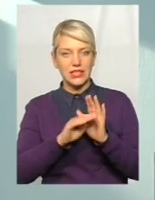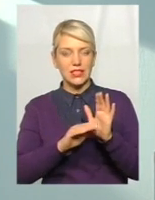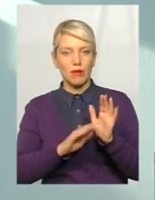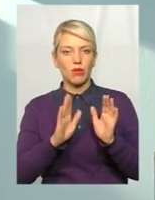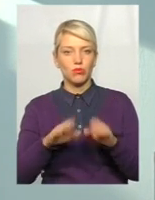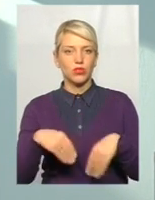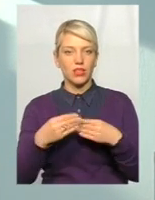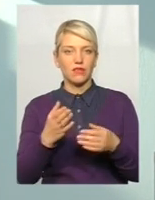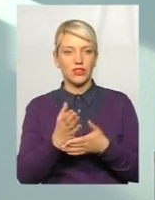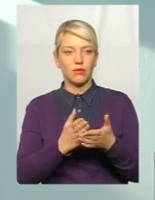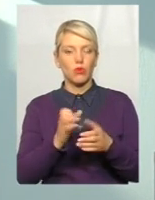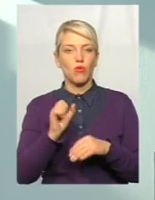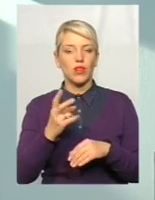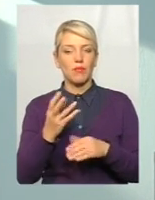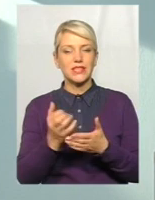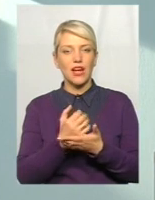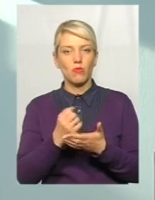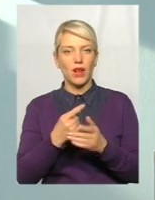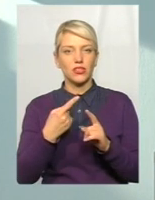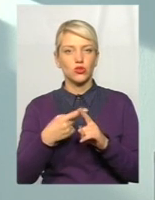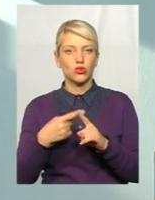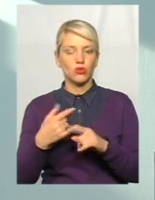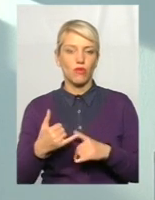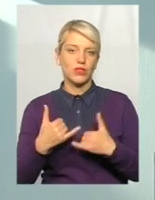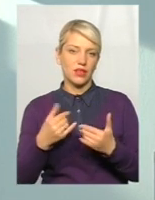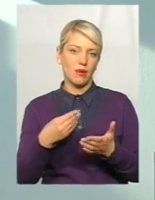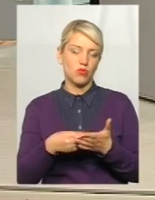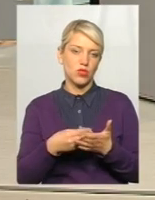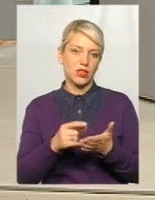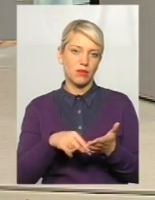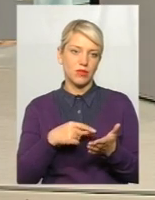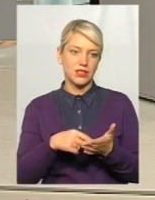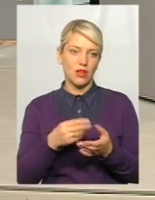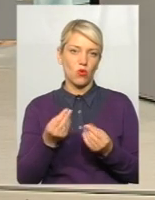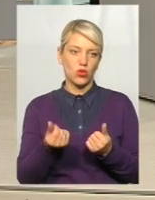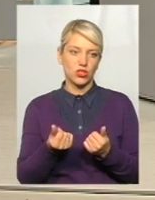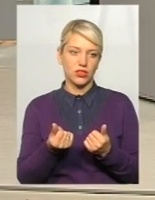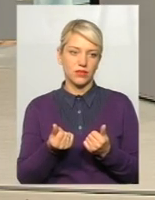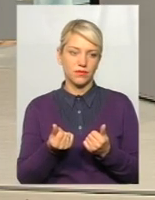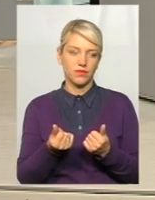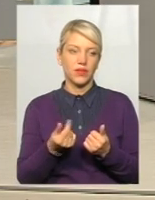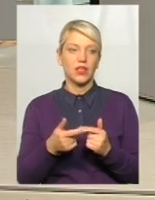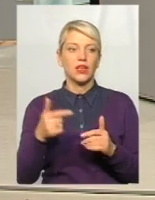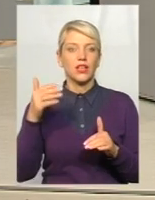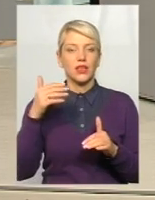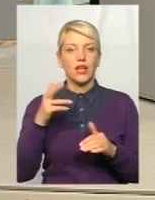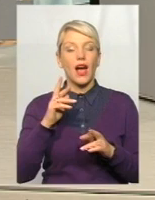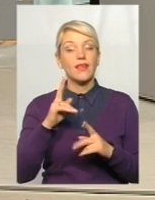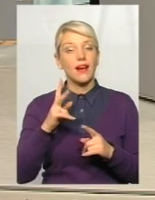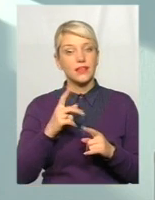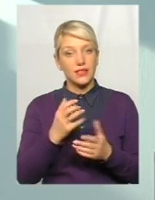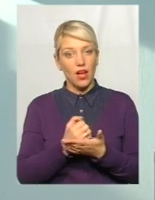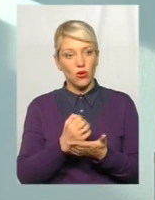комунальних підприємств, могло ще й заробляти додатково для бюджету міста кошти. Як? Як воно може заробляти?